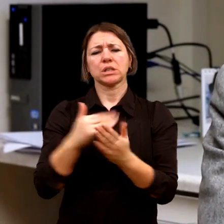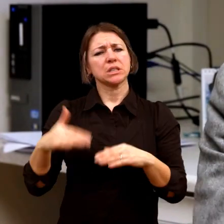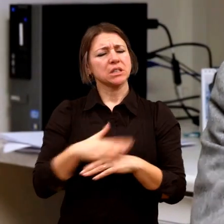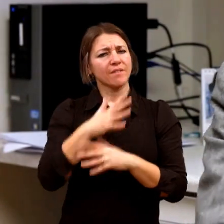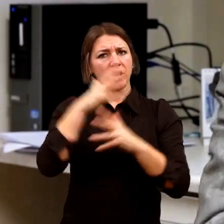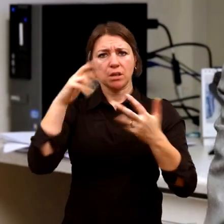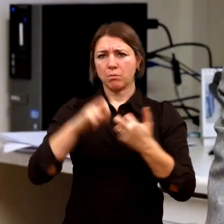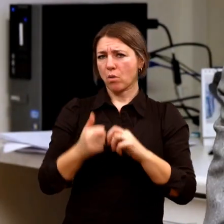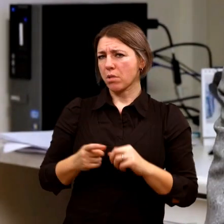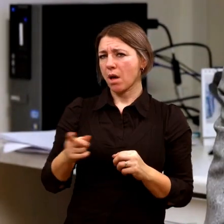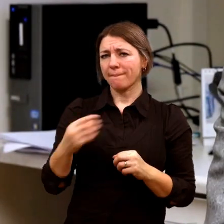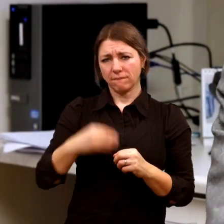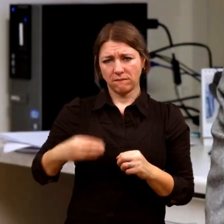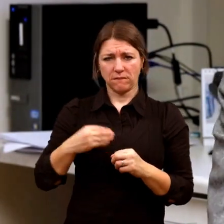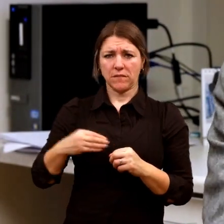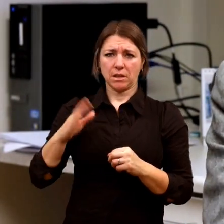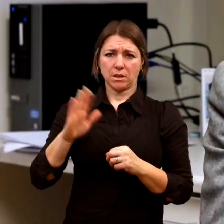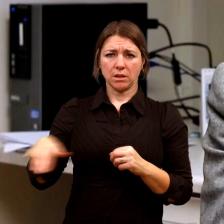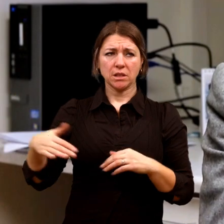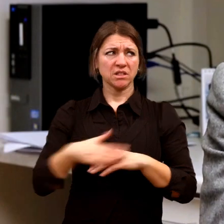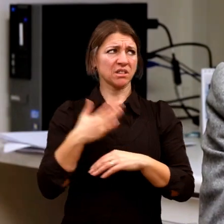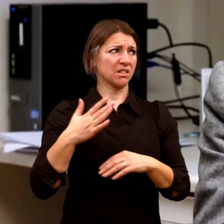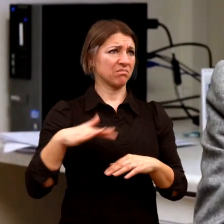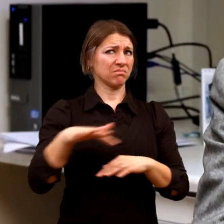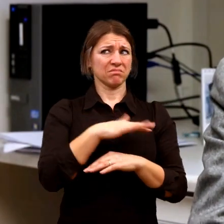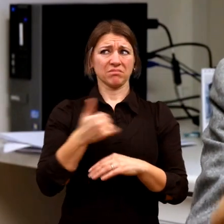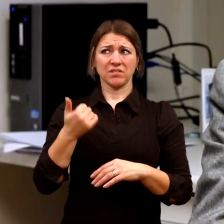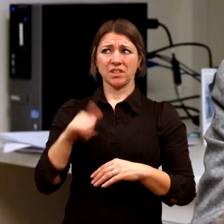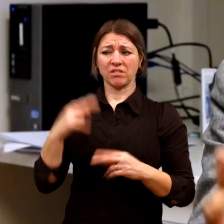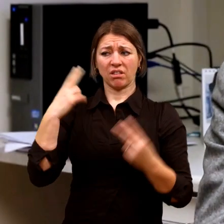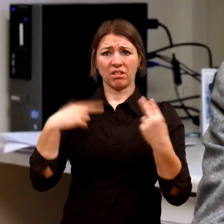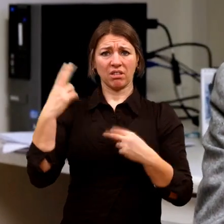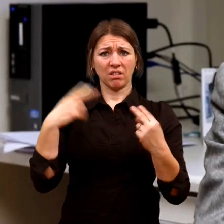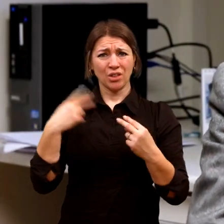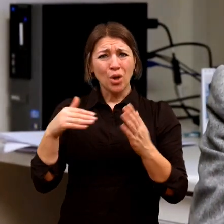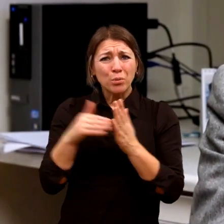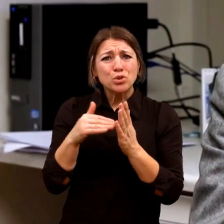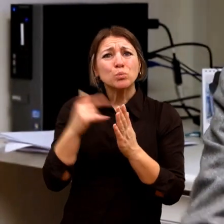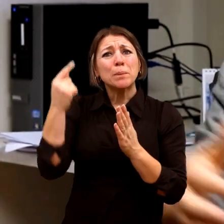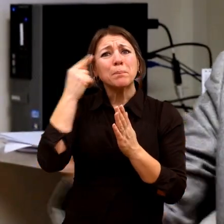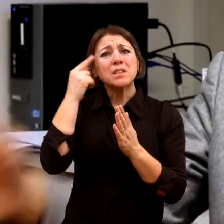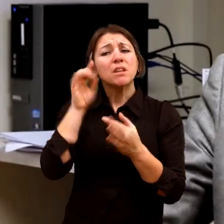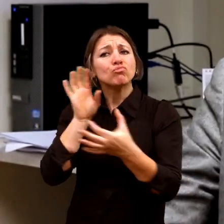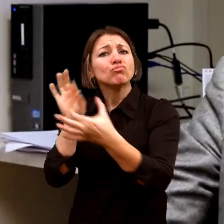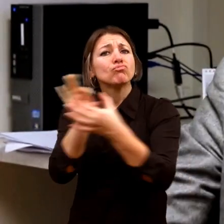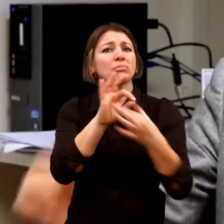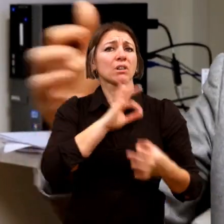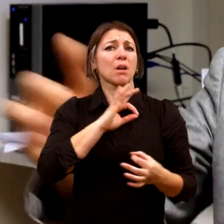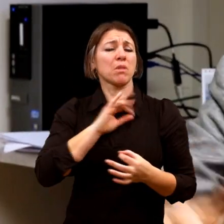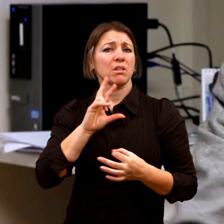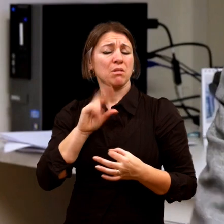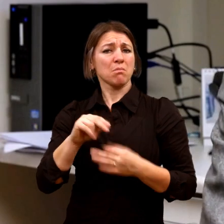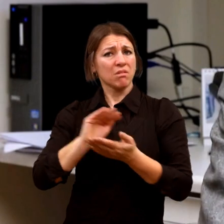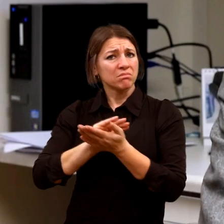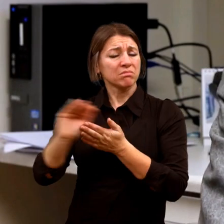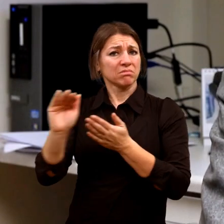složité. Pro ty děti, ty sám nemůžou cítit dobře, taky chceme, aby se trochu to dítě cítilo, aby se zapojovalo, i pro ty ostatní,